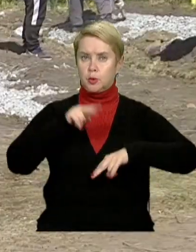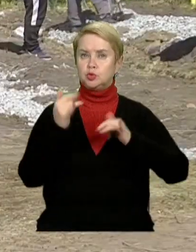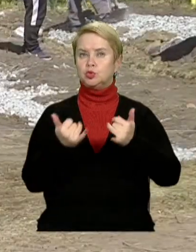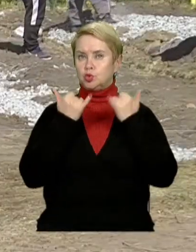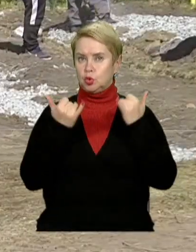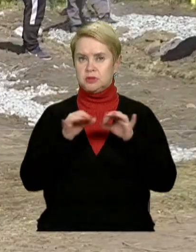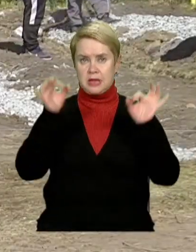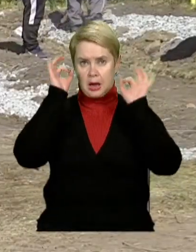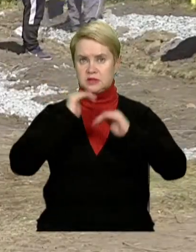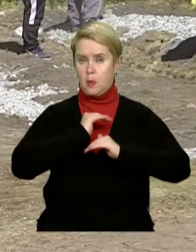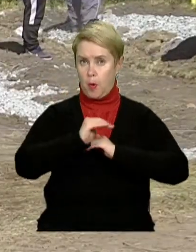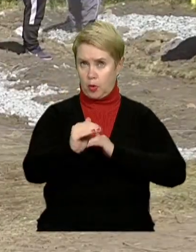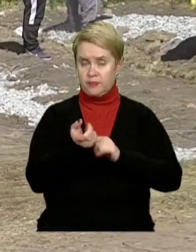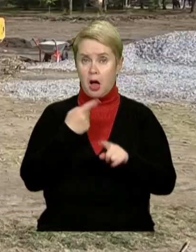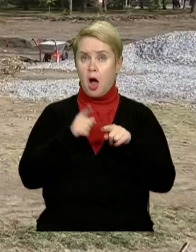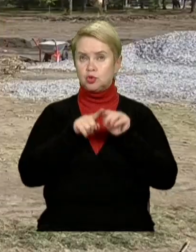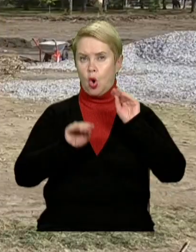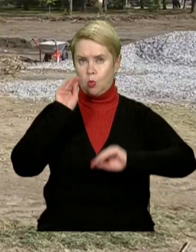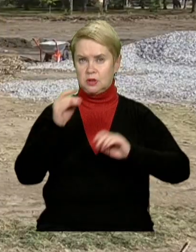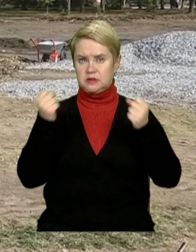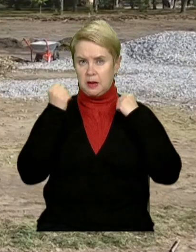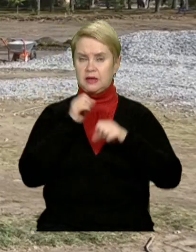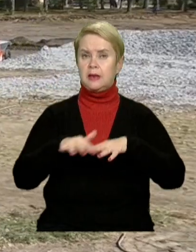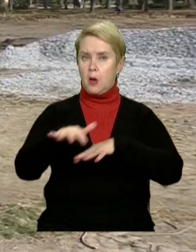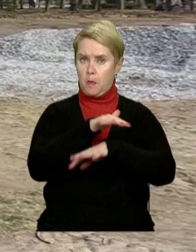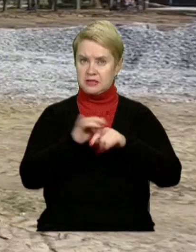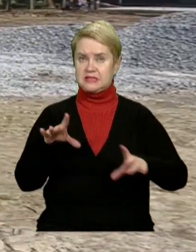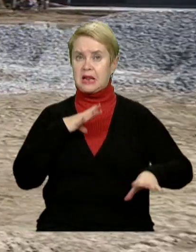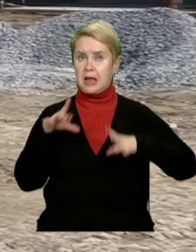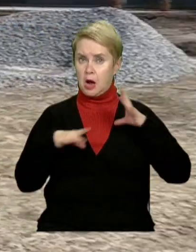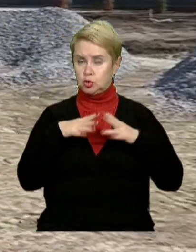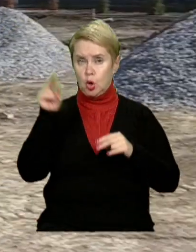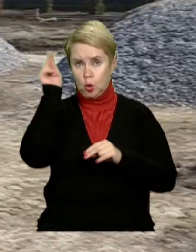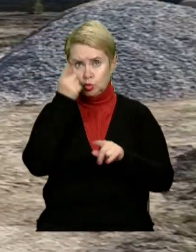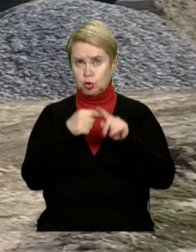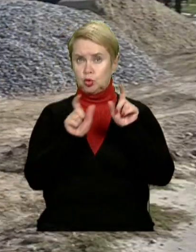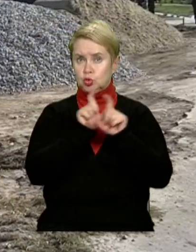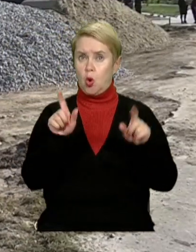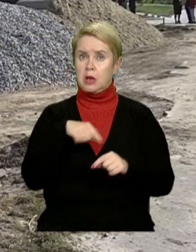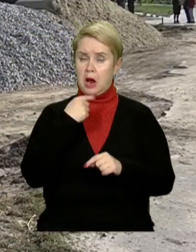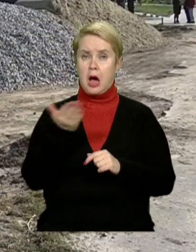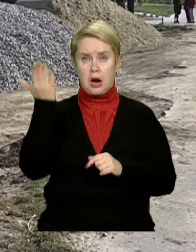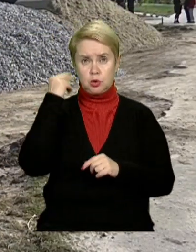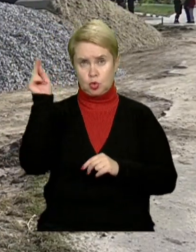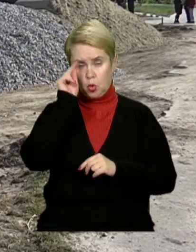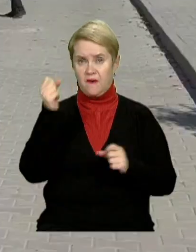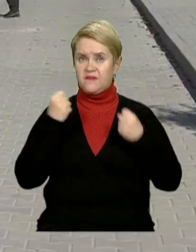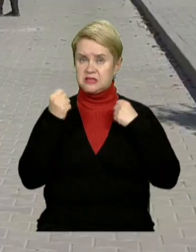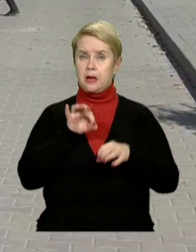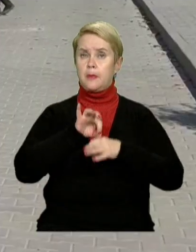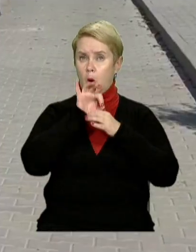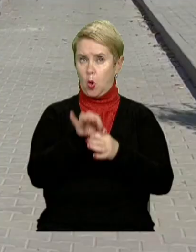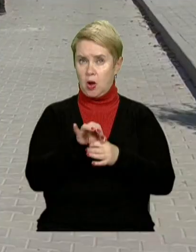сучасний з якісним покриттям. А ще облаштують спортивні майданчики з тренажерами. Учні цієї школи кажуть, раніше уроки фізкультури